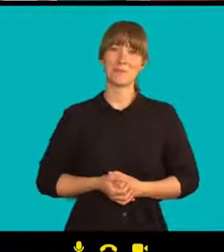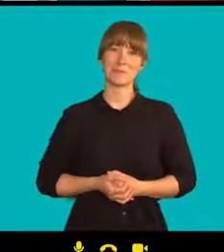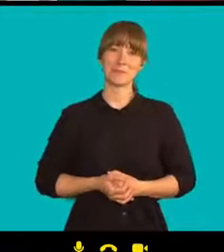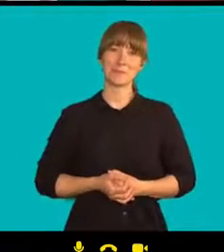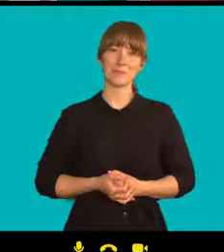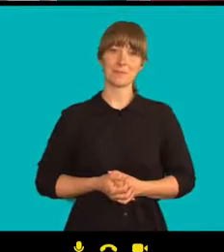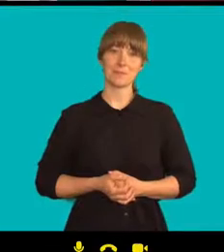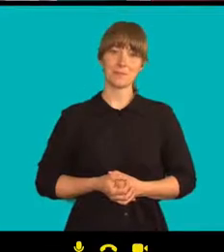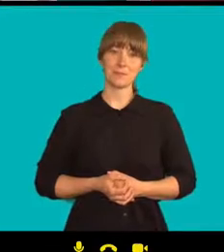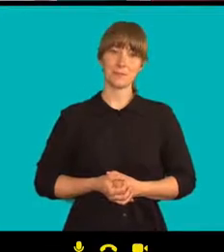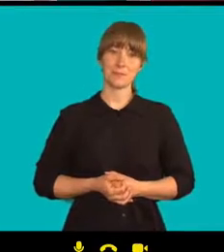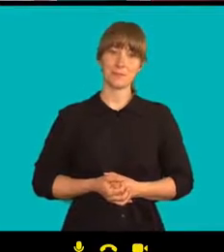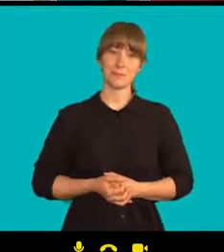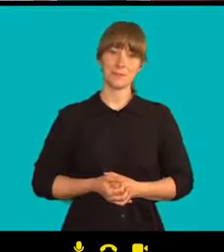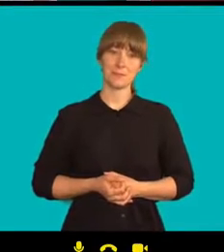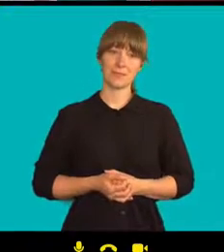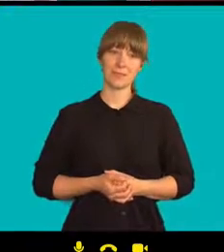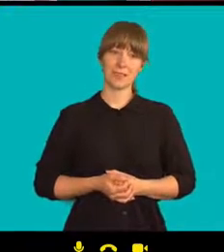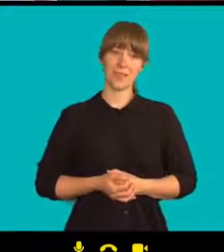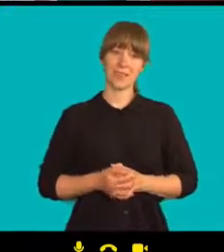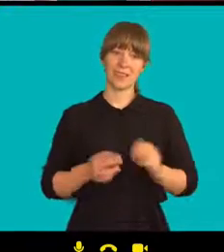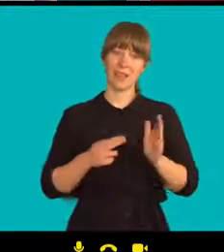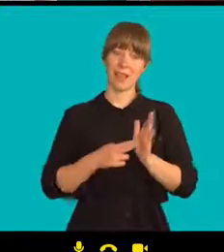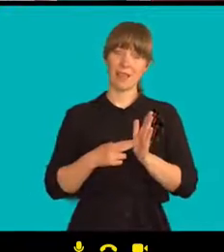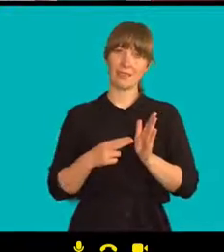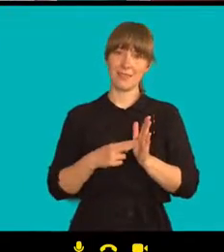ti, kdo... Ano, ano, určitě, určitě.